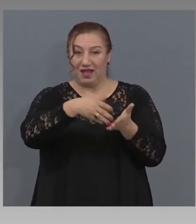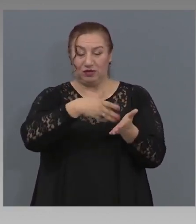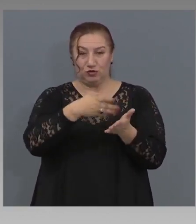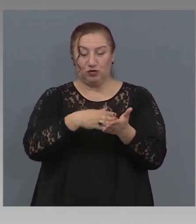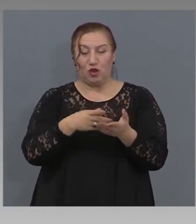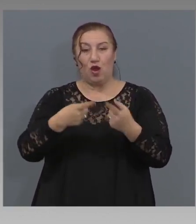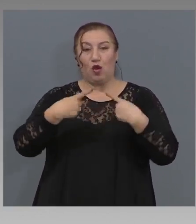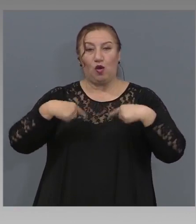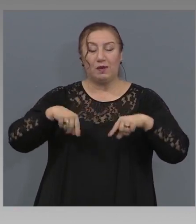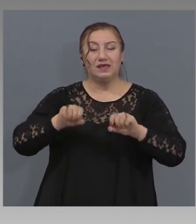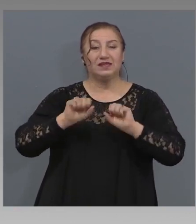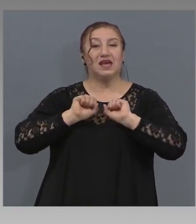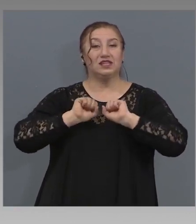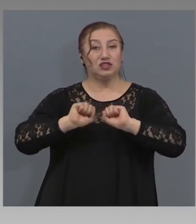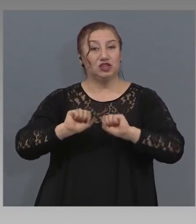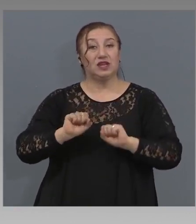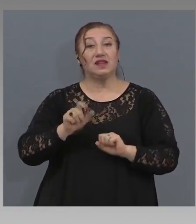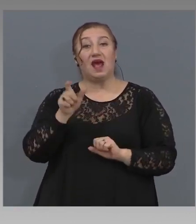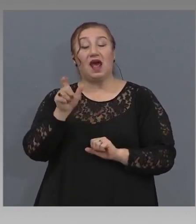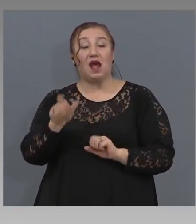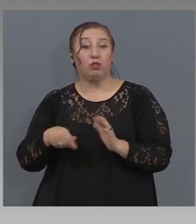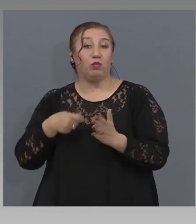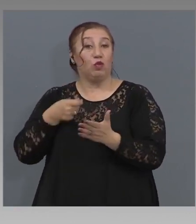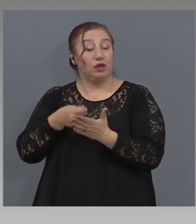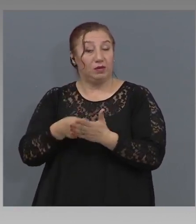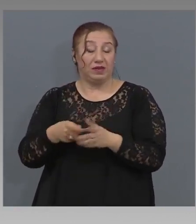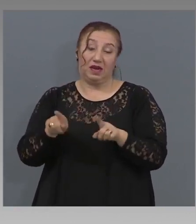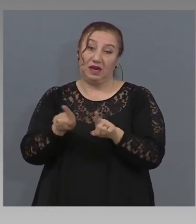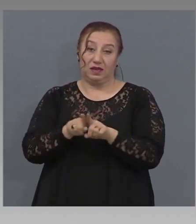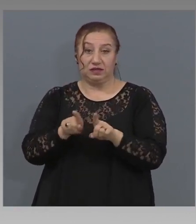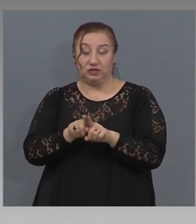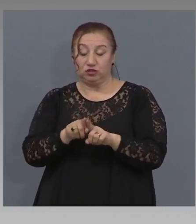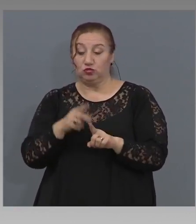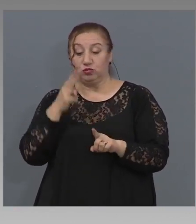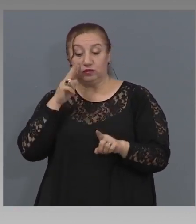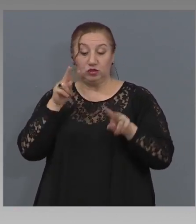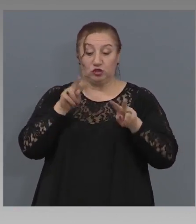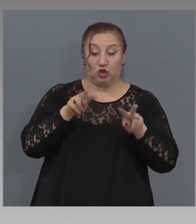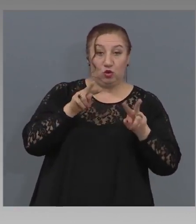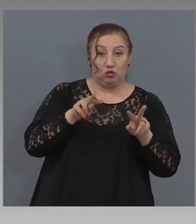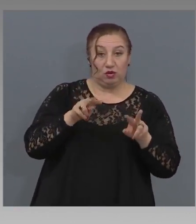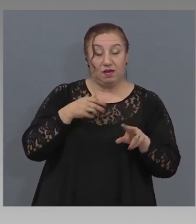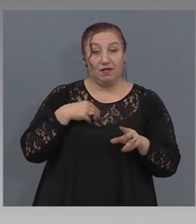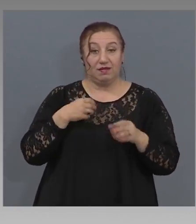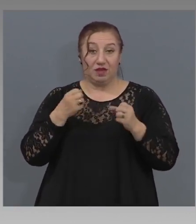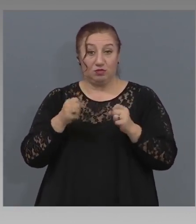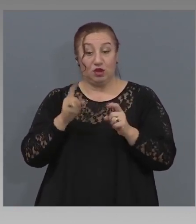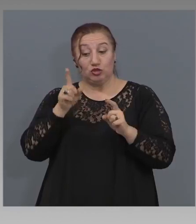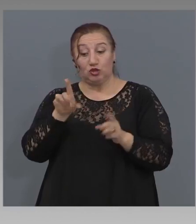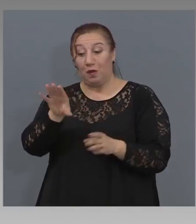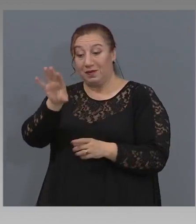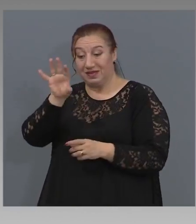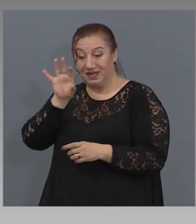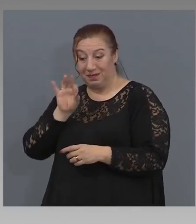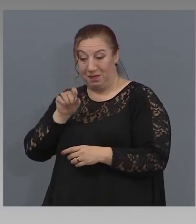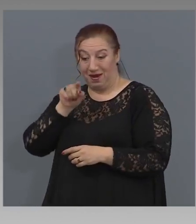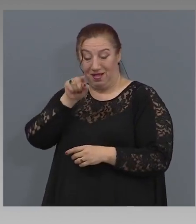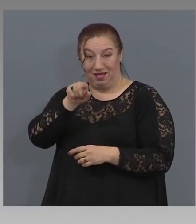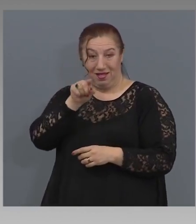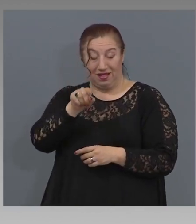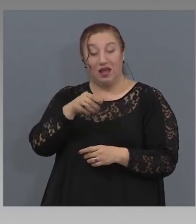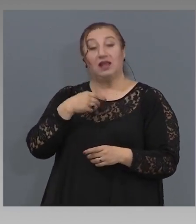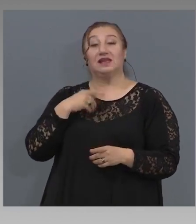на потребителя, всичкото ще е на разположение, защото ние ще държиме, че насочил ли си се към този потребител,